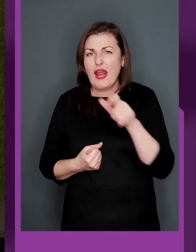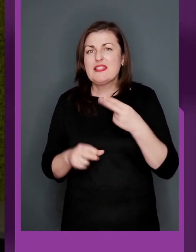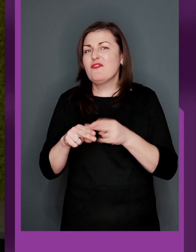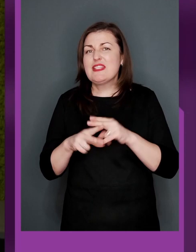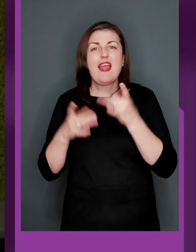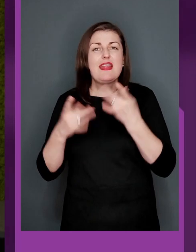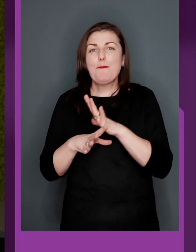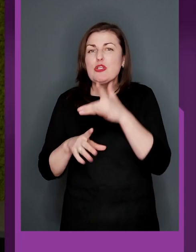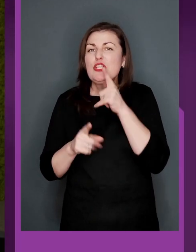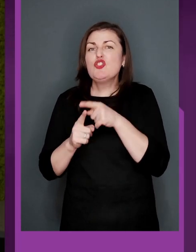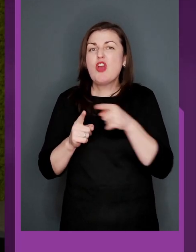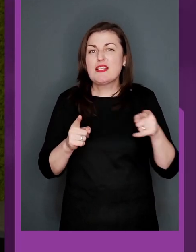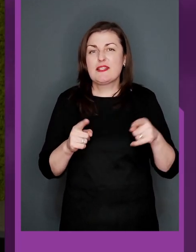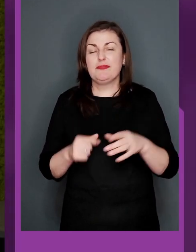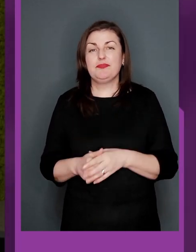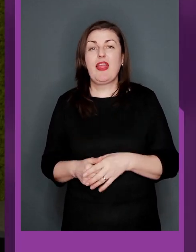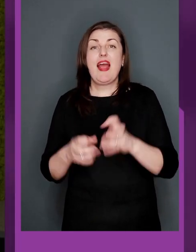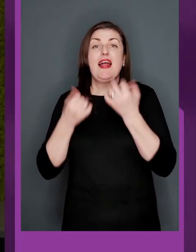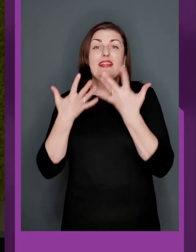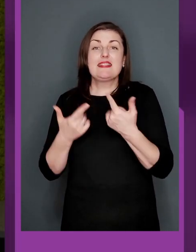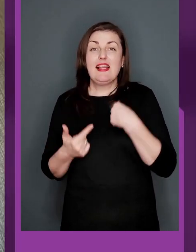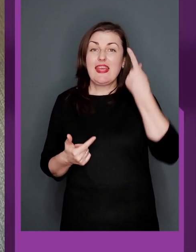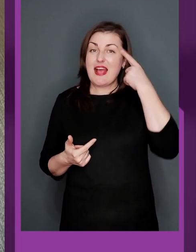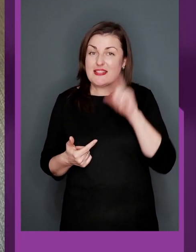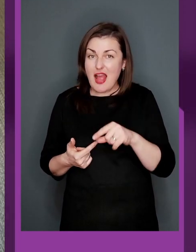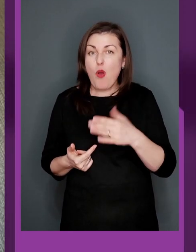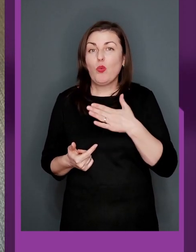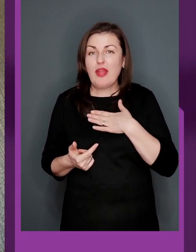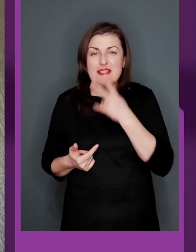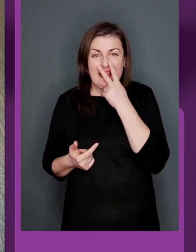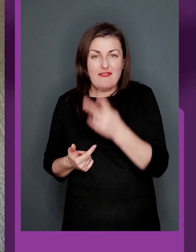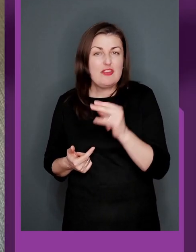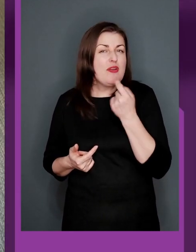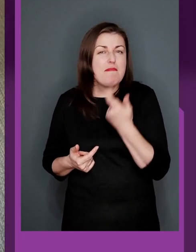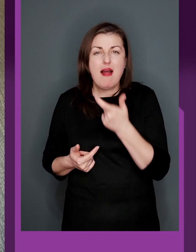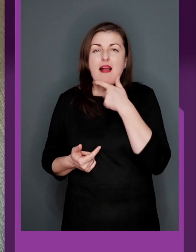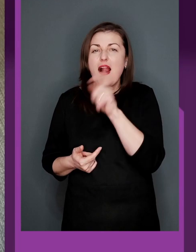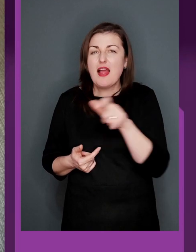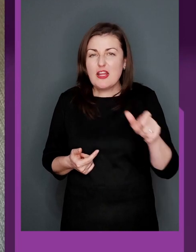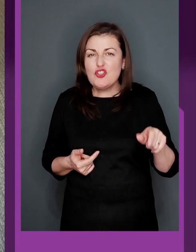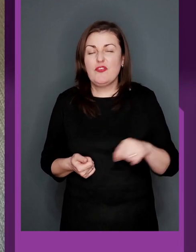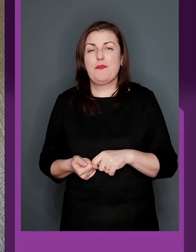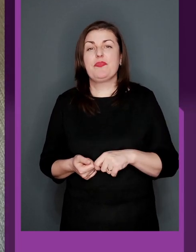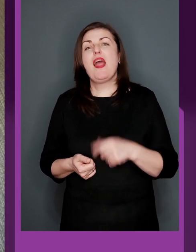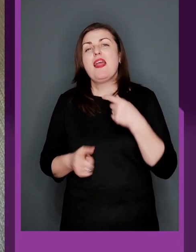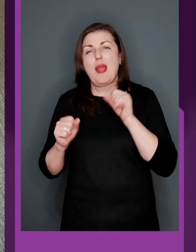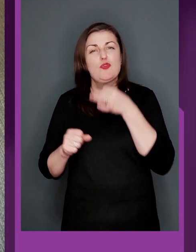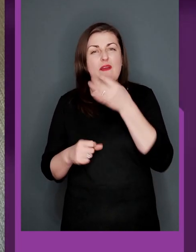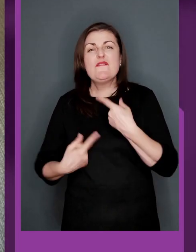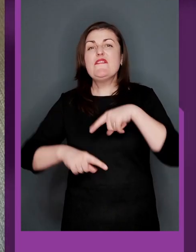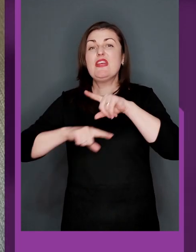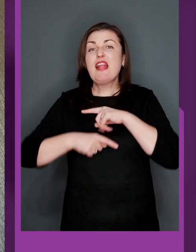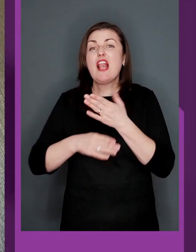підтримайте і українців в цей непростий час. Наскільки я знаю, у нас дивилося чимало глядачів,